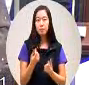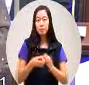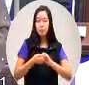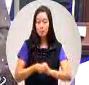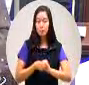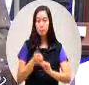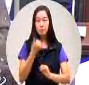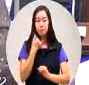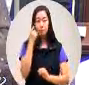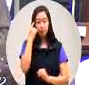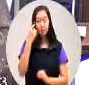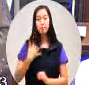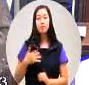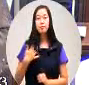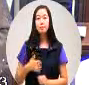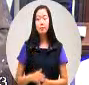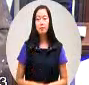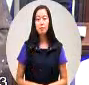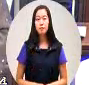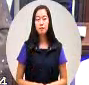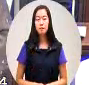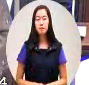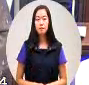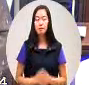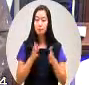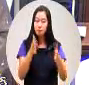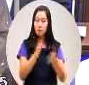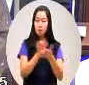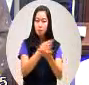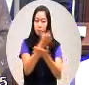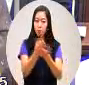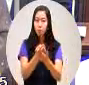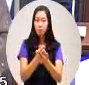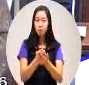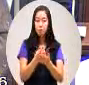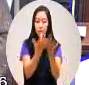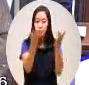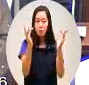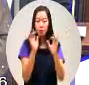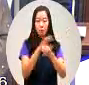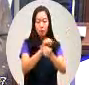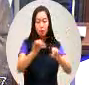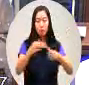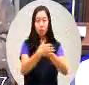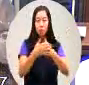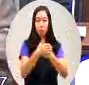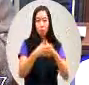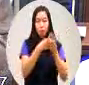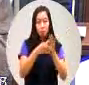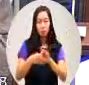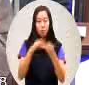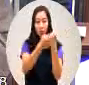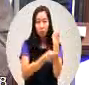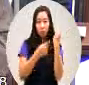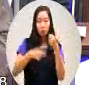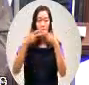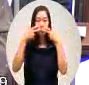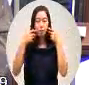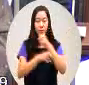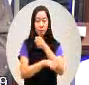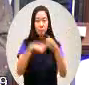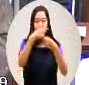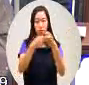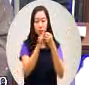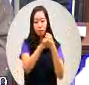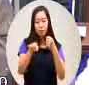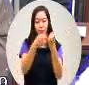可以理解那针对整个水保法跟整个原住民基本法冲突